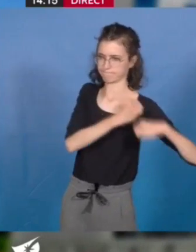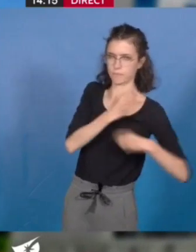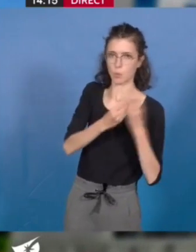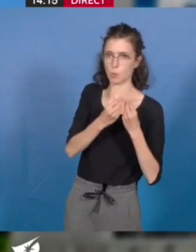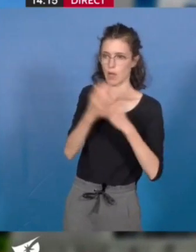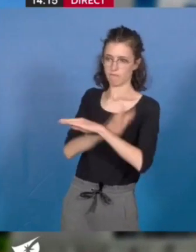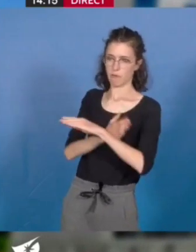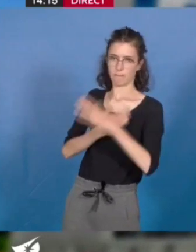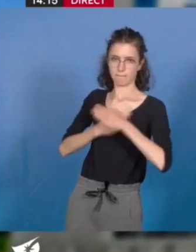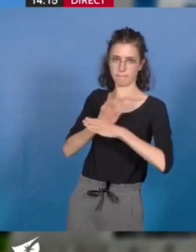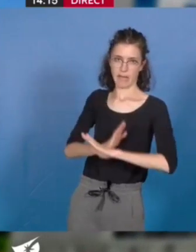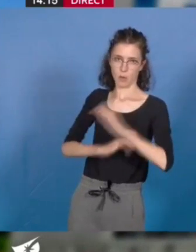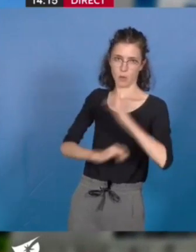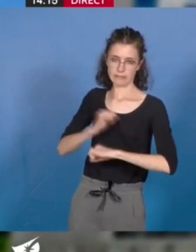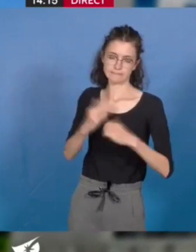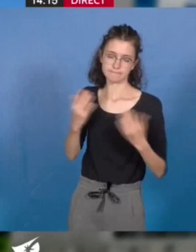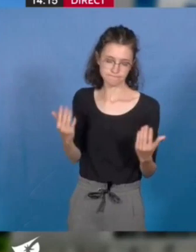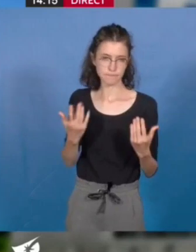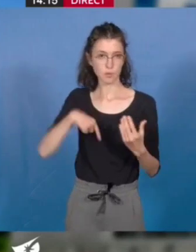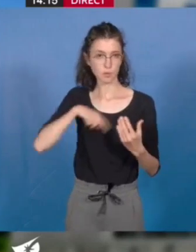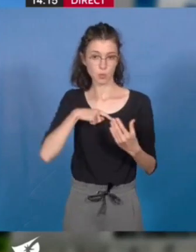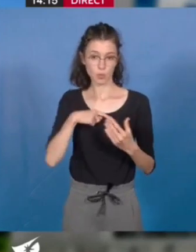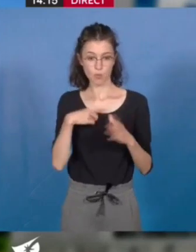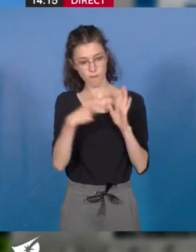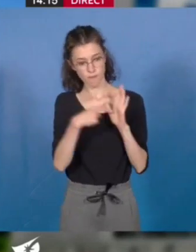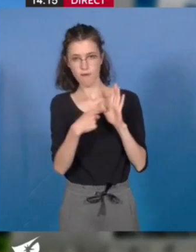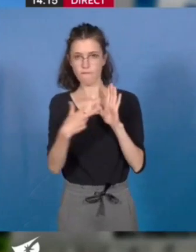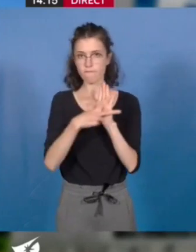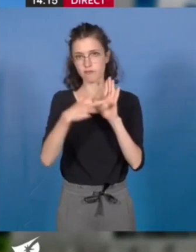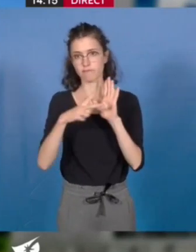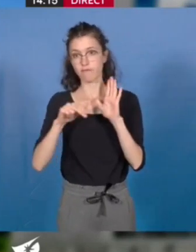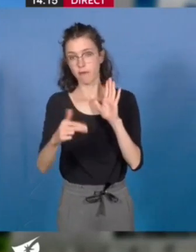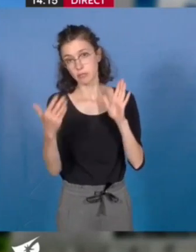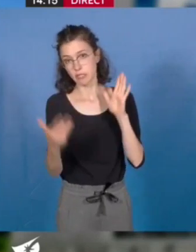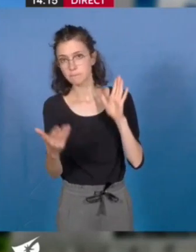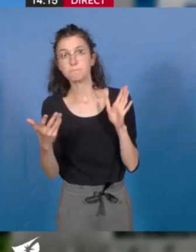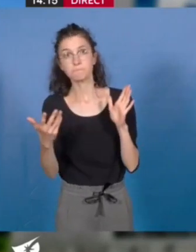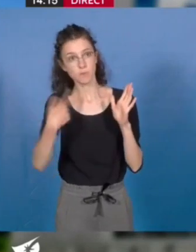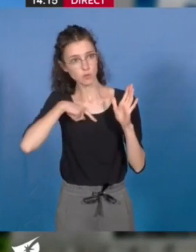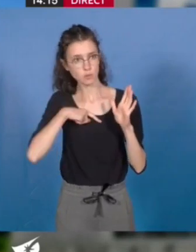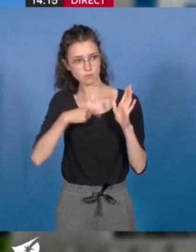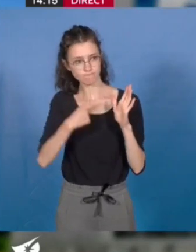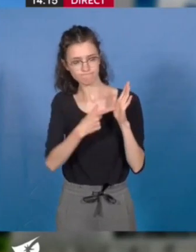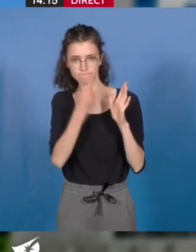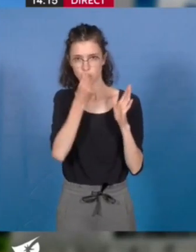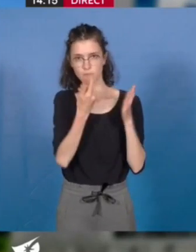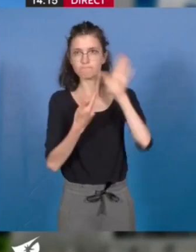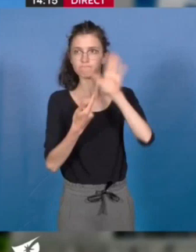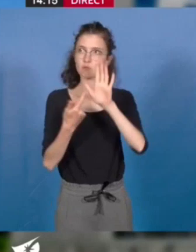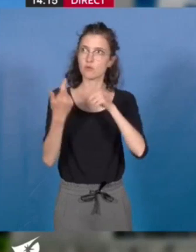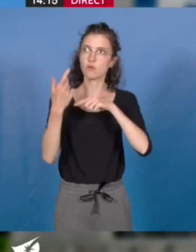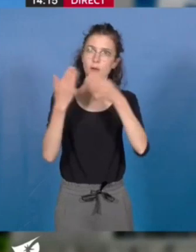métropolitaine, objet de notre délibération, cet équipement sera à la hauteur de la 6e métropole de France puisqu'il pourra aussi